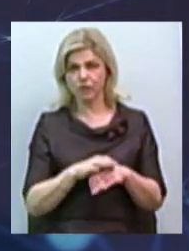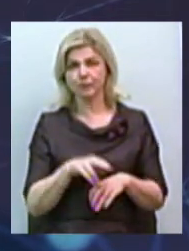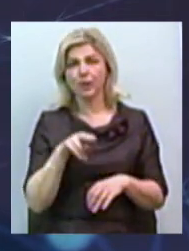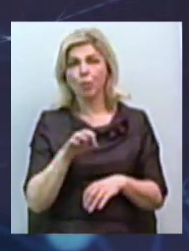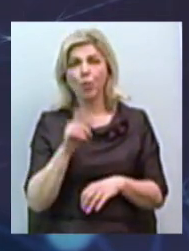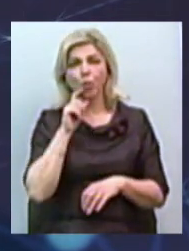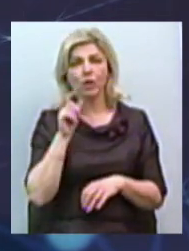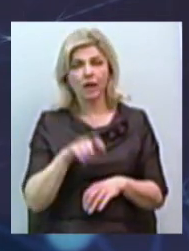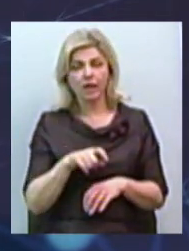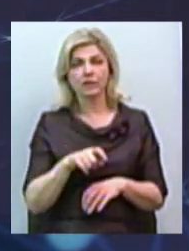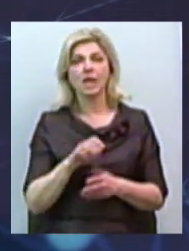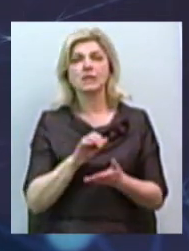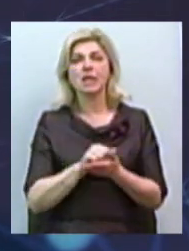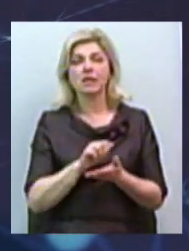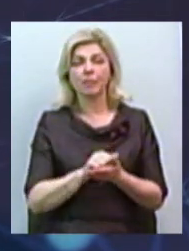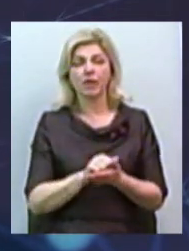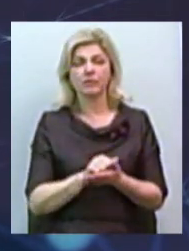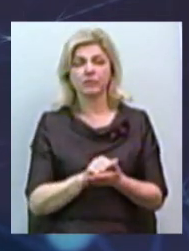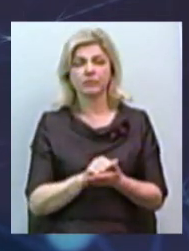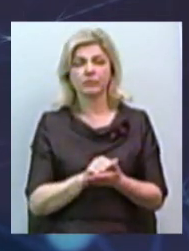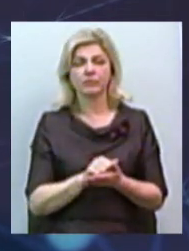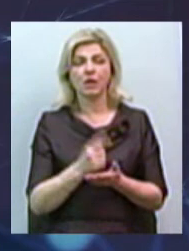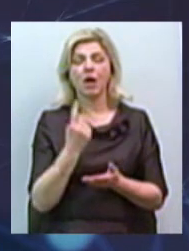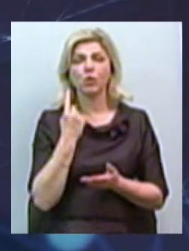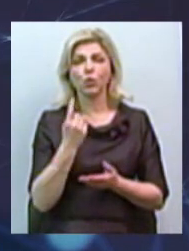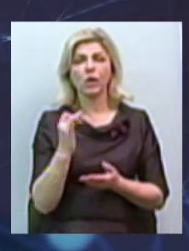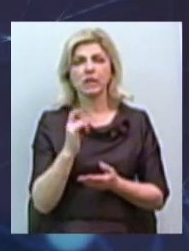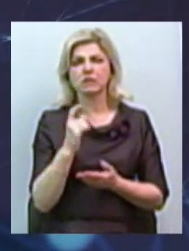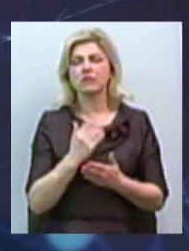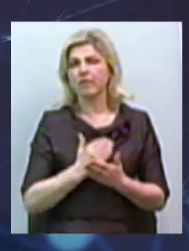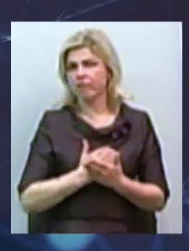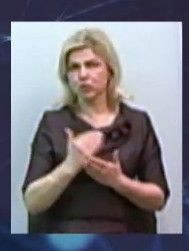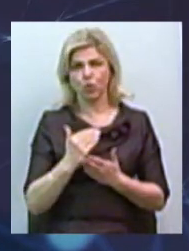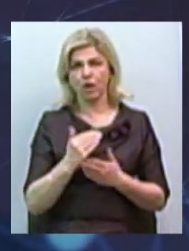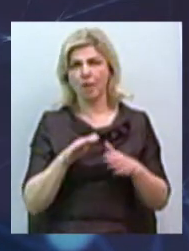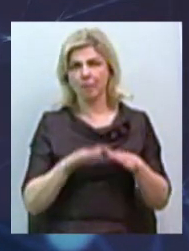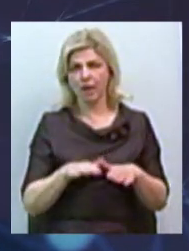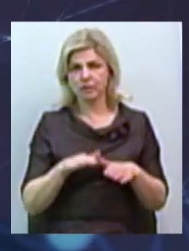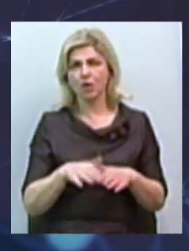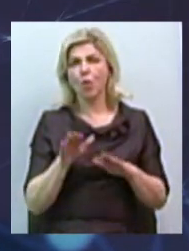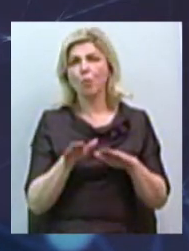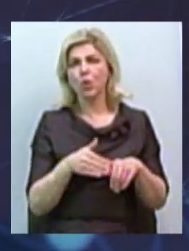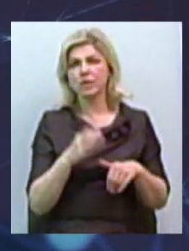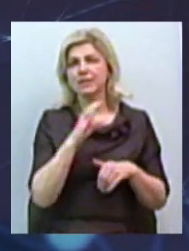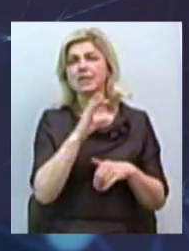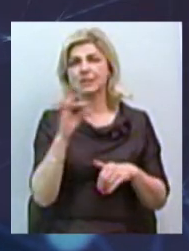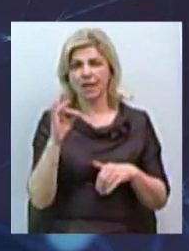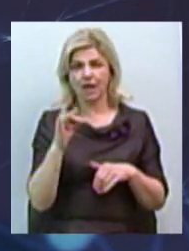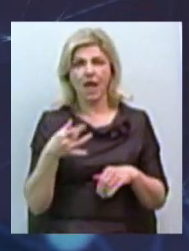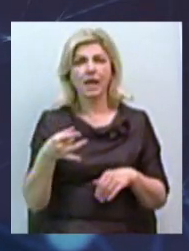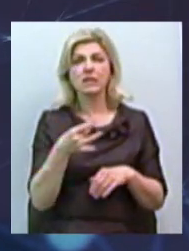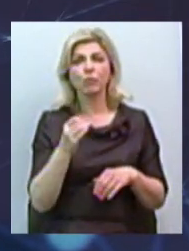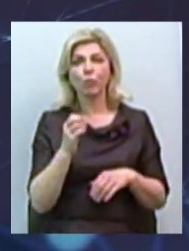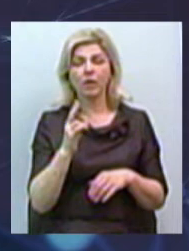Україні, Україна займає одне із ведущих місць постсоветських республік,